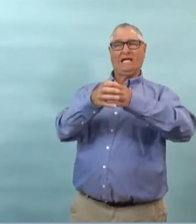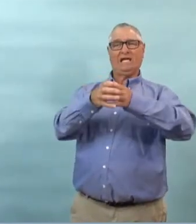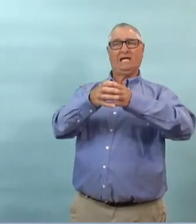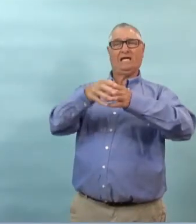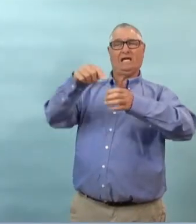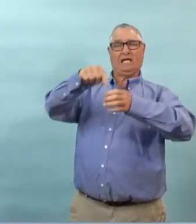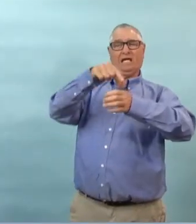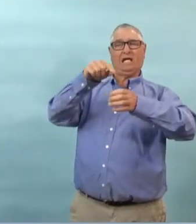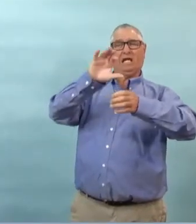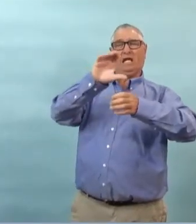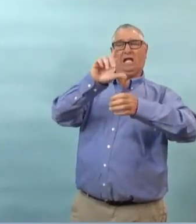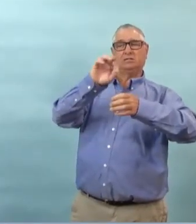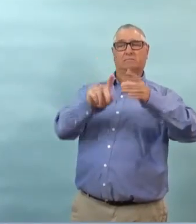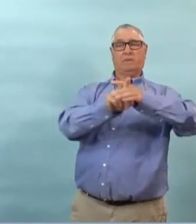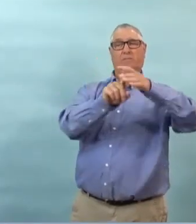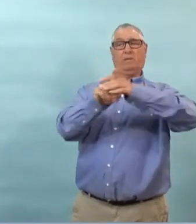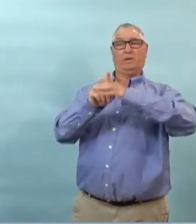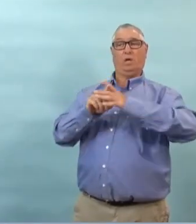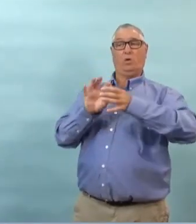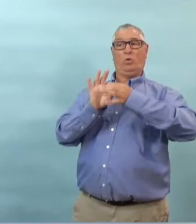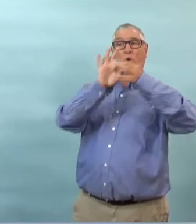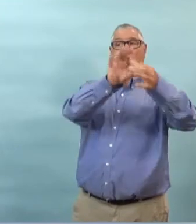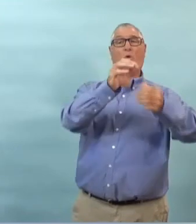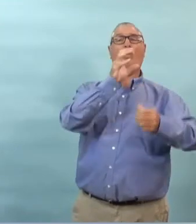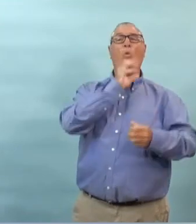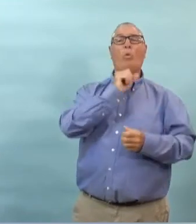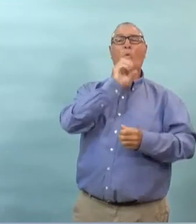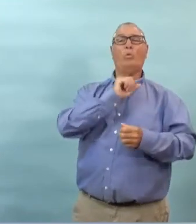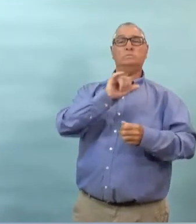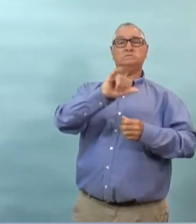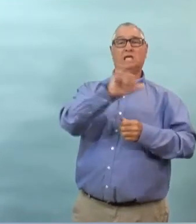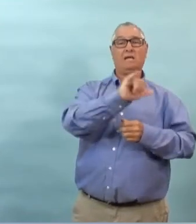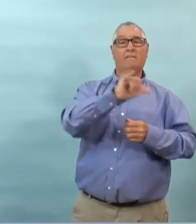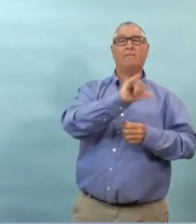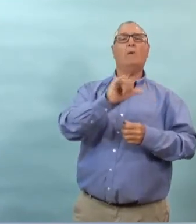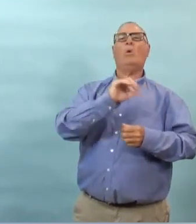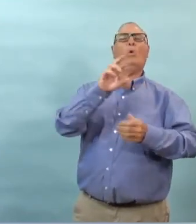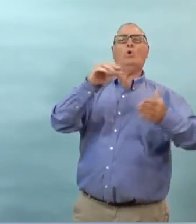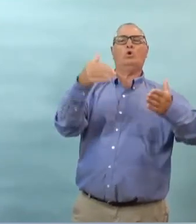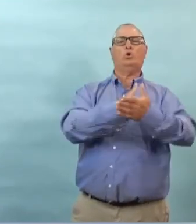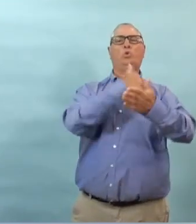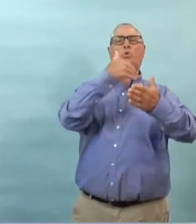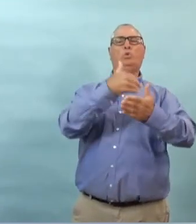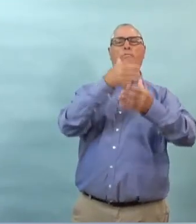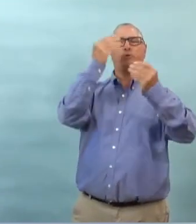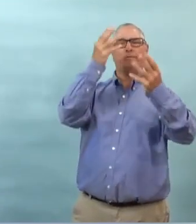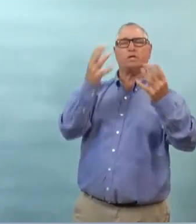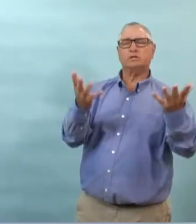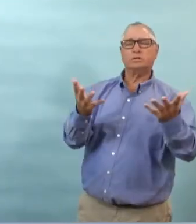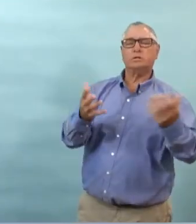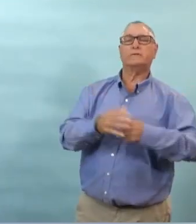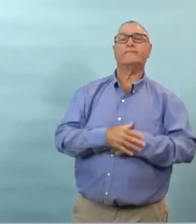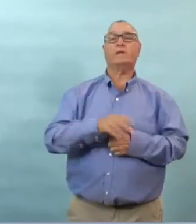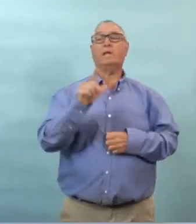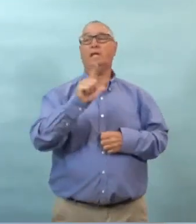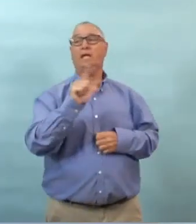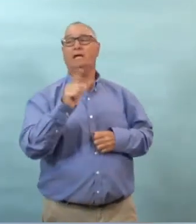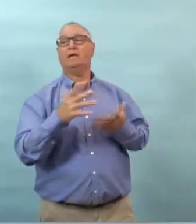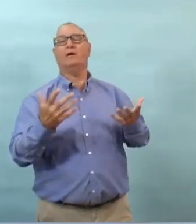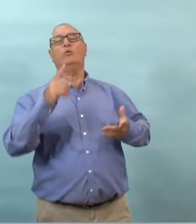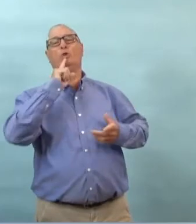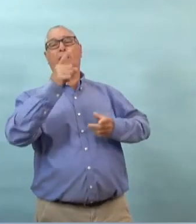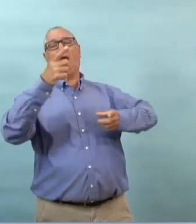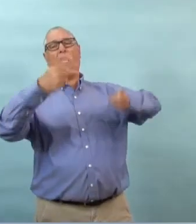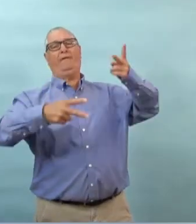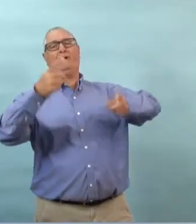lié à des foyers d'éclosion dont on a parlé précédemment ou alors ce sont nouveaux foyers d'éclosion ils sont liés à des